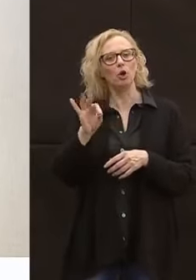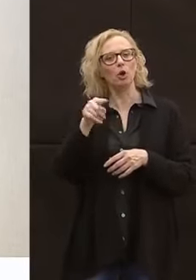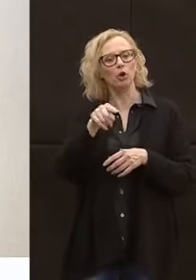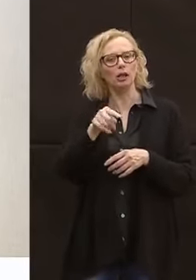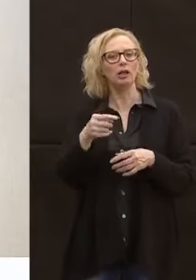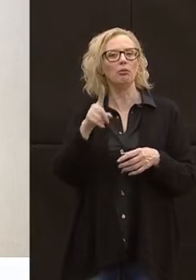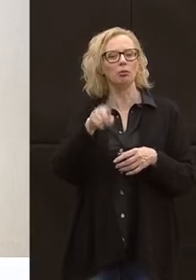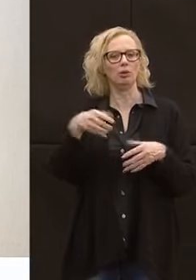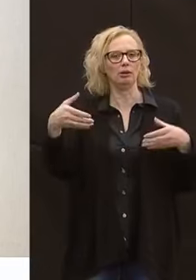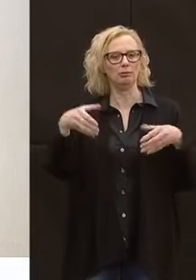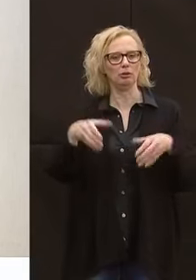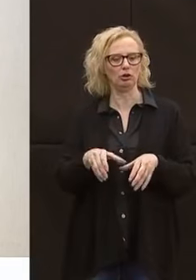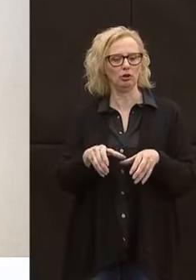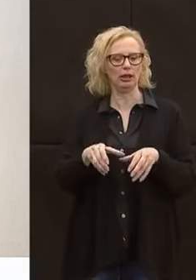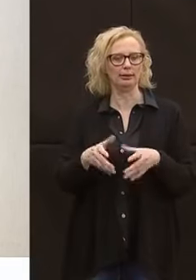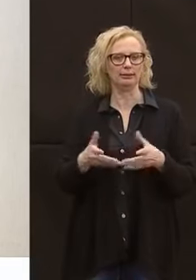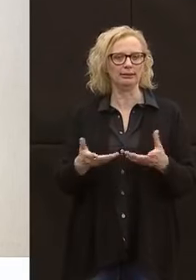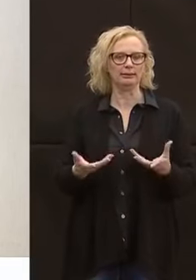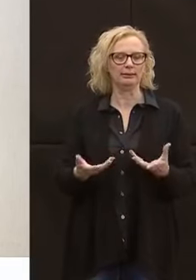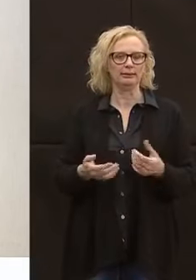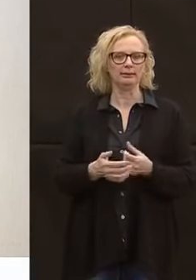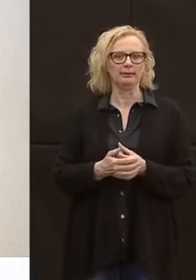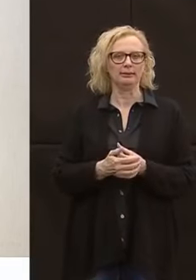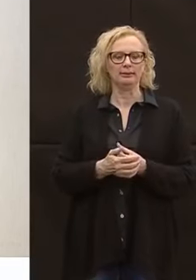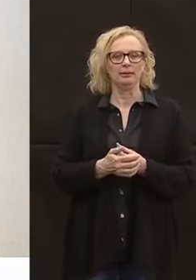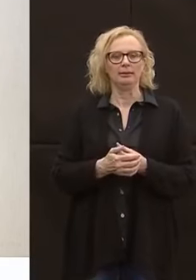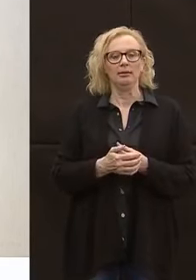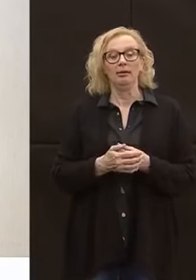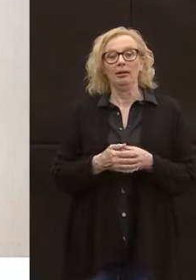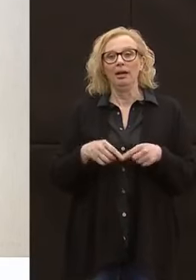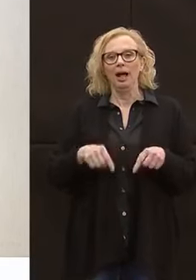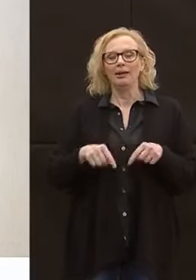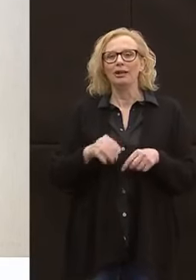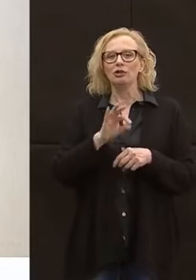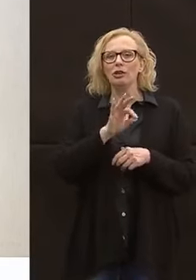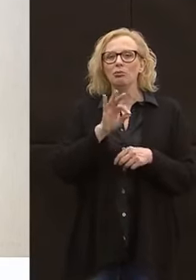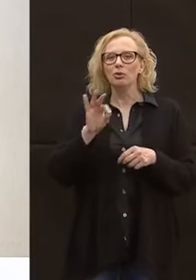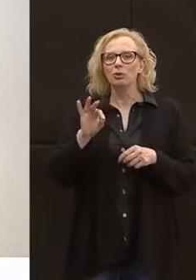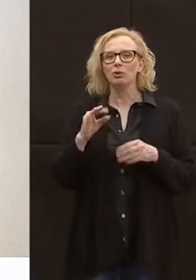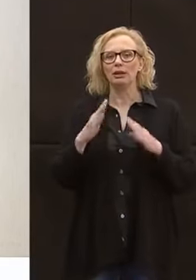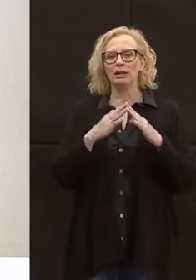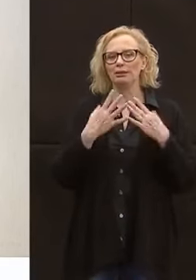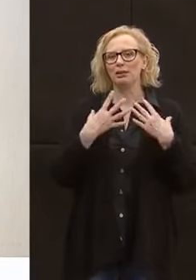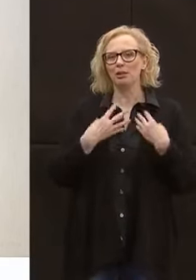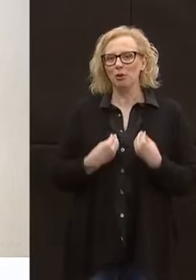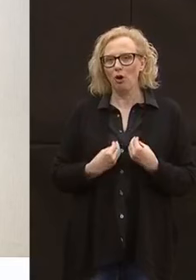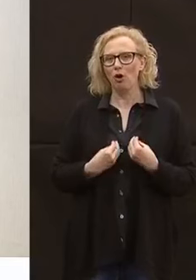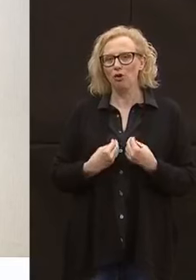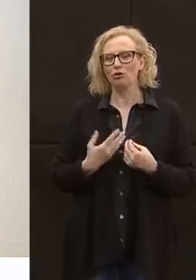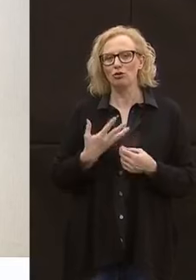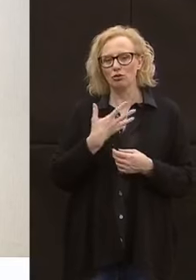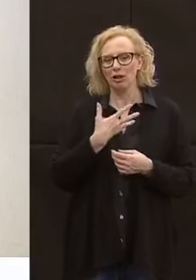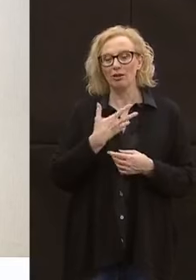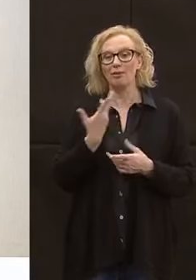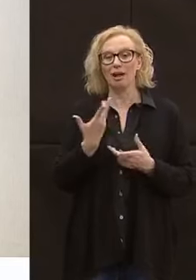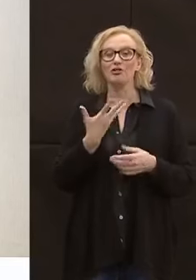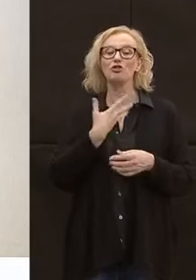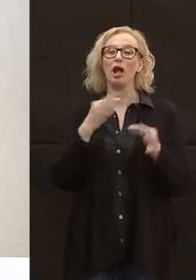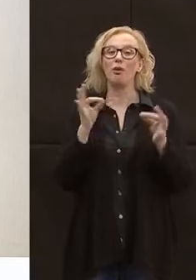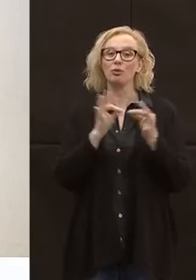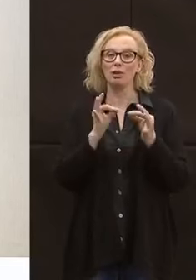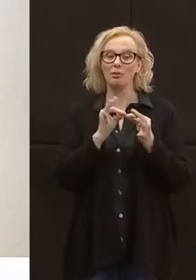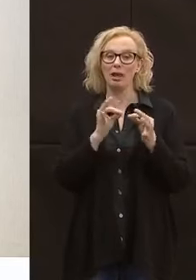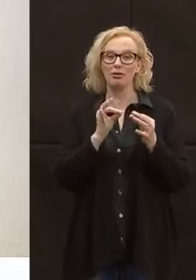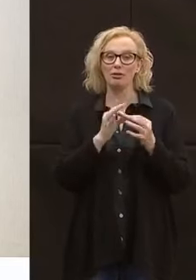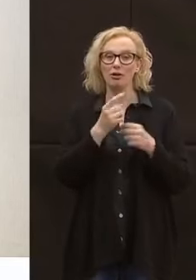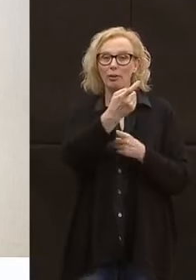indagini ad esempio nell'RSA, avviene nei luoghi in cui le persone vengono chiamate su appuntamento per fare i